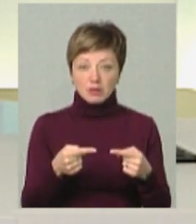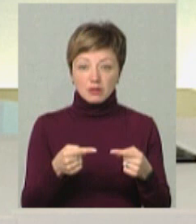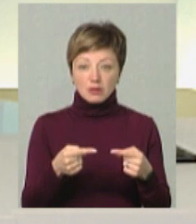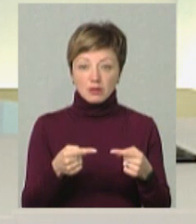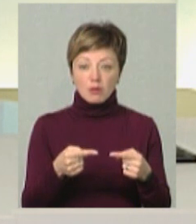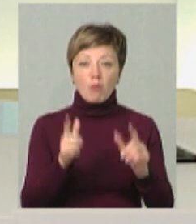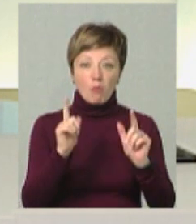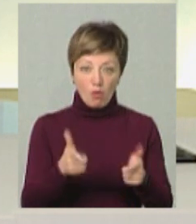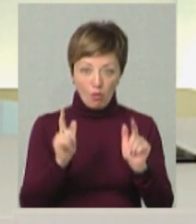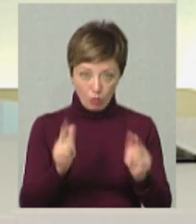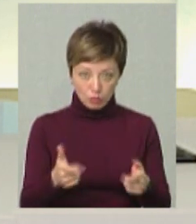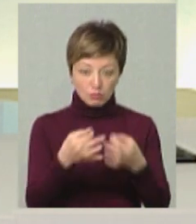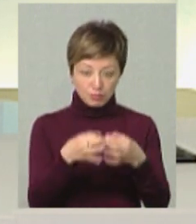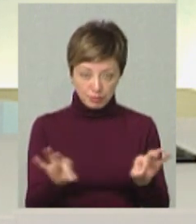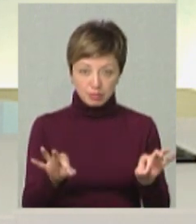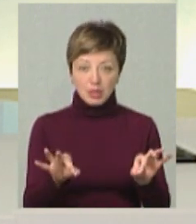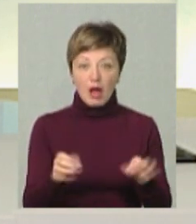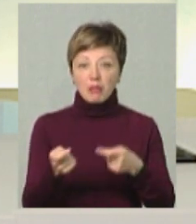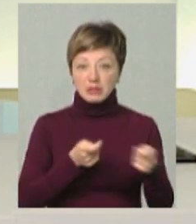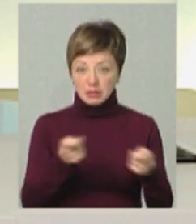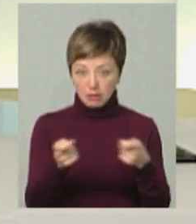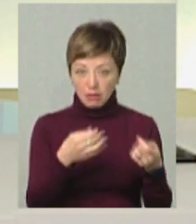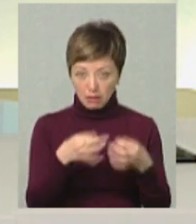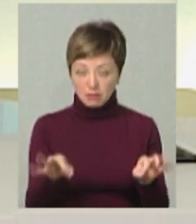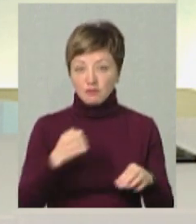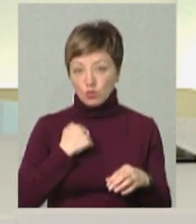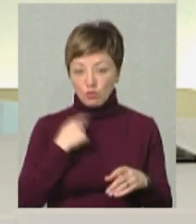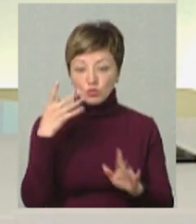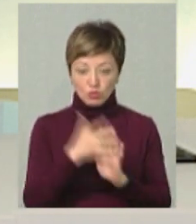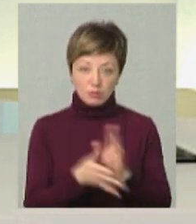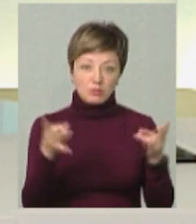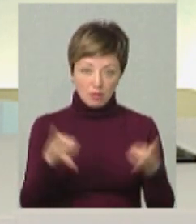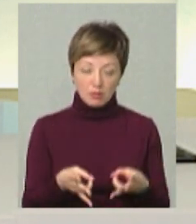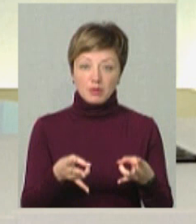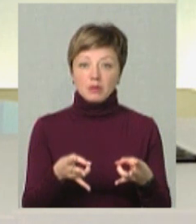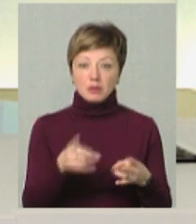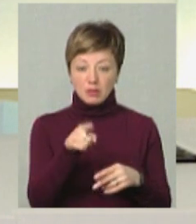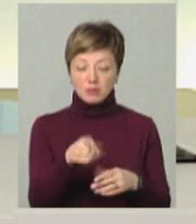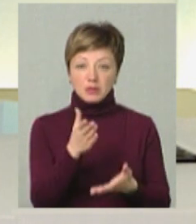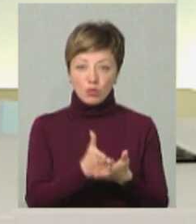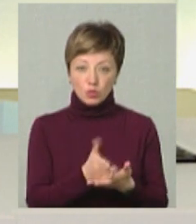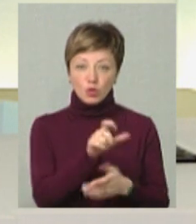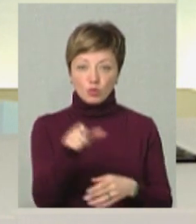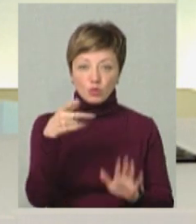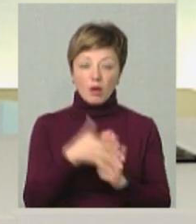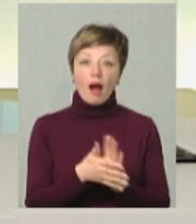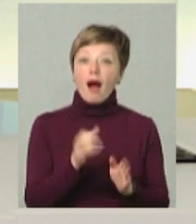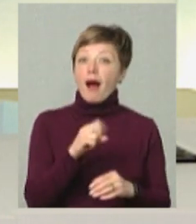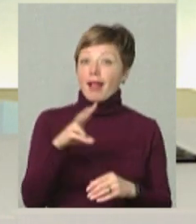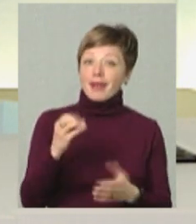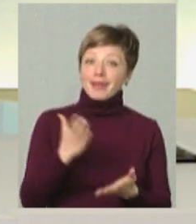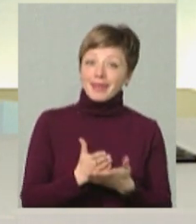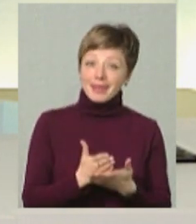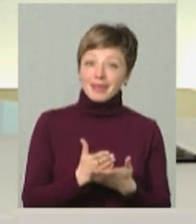погоджені. І військово-цивільну адміністрацію, і військовими. розуміли, що вони там знаходяться і люди розуміли. Але ж